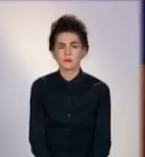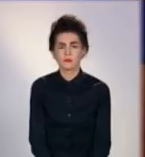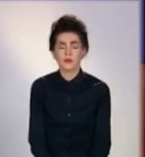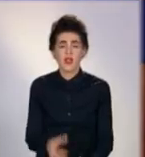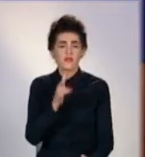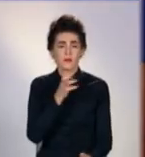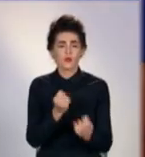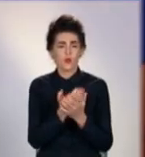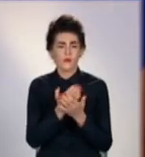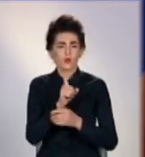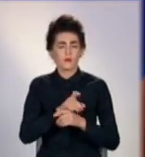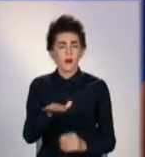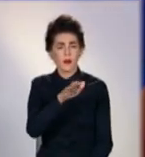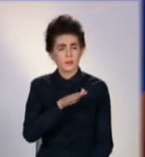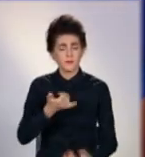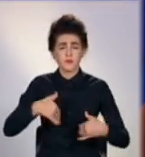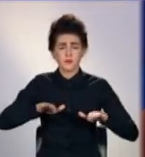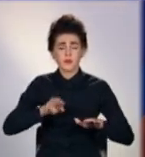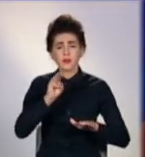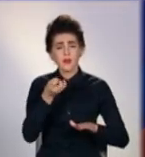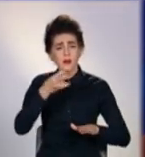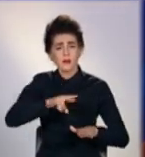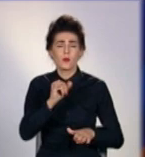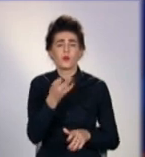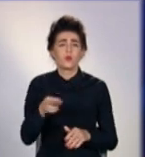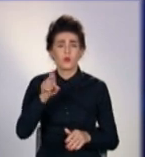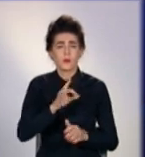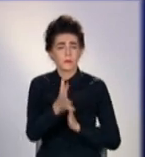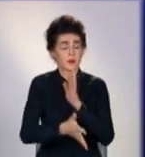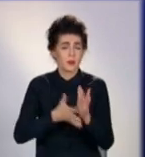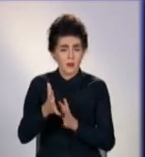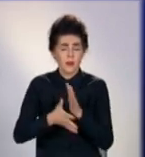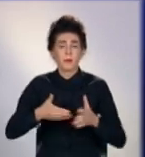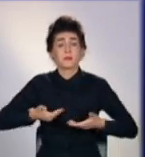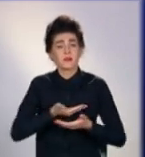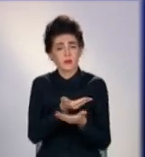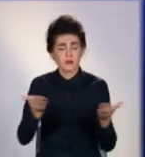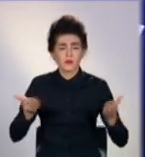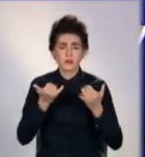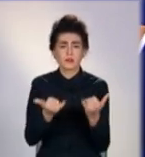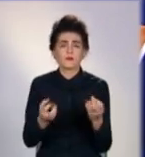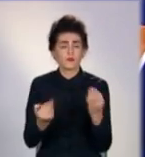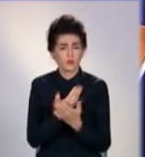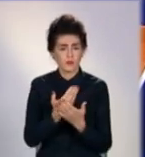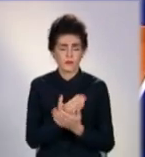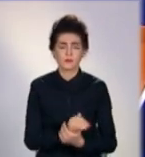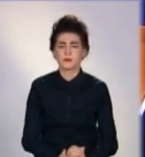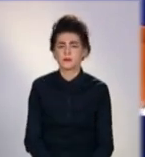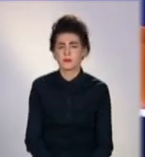Врімі новостей Донбаса. У студії Тетяна Писарєва та Оляна Шумило з мовою жестів. Вітаємо вас сьогодні у випуску.